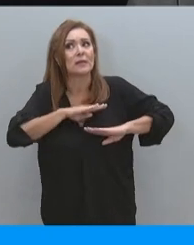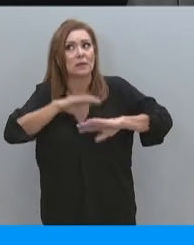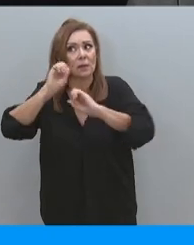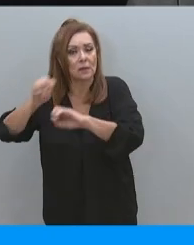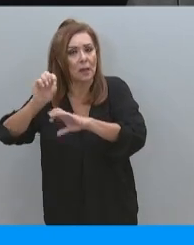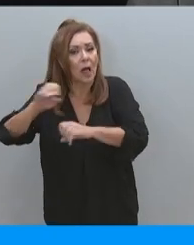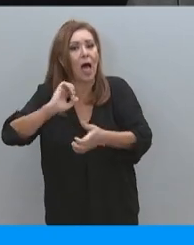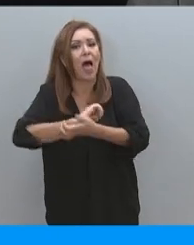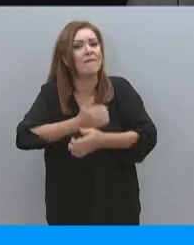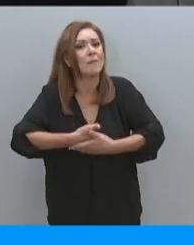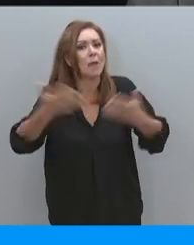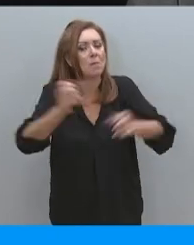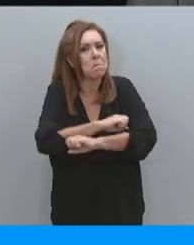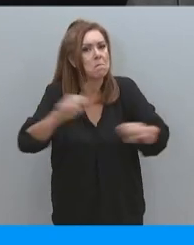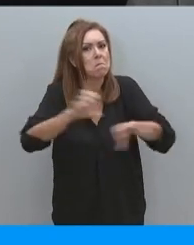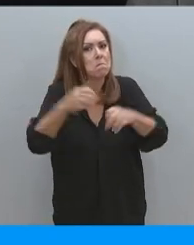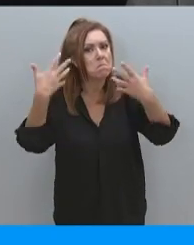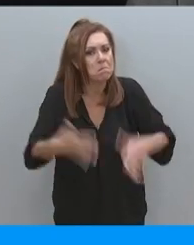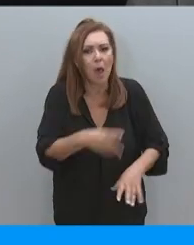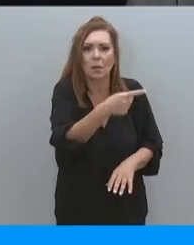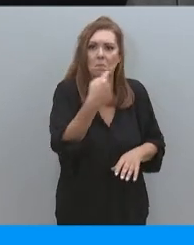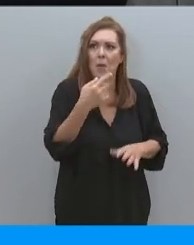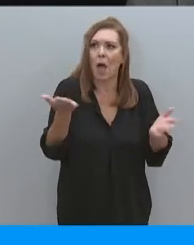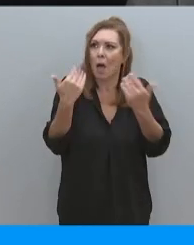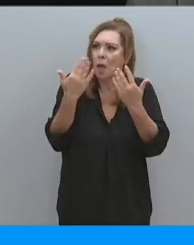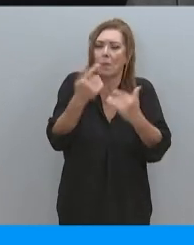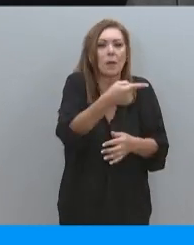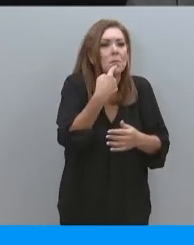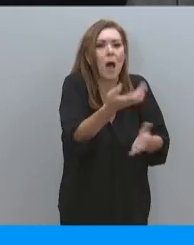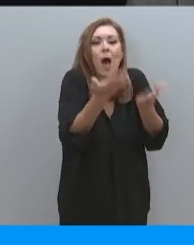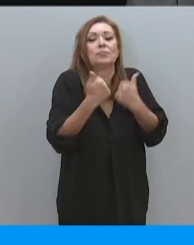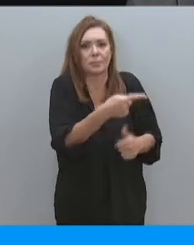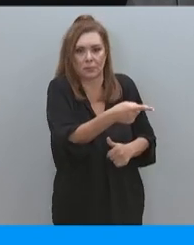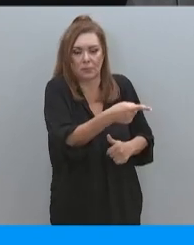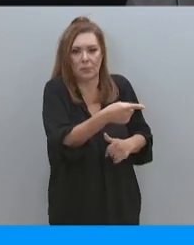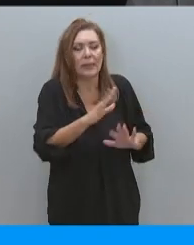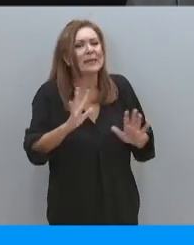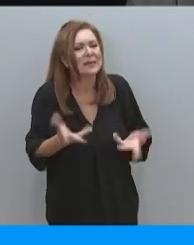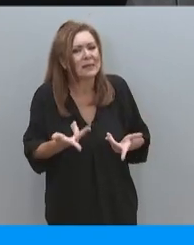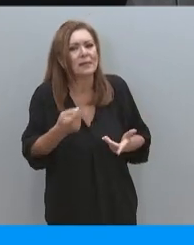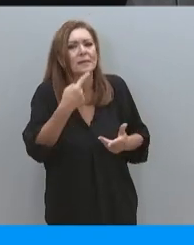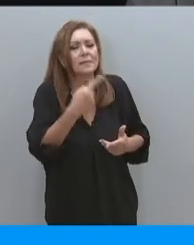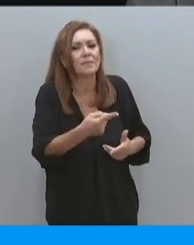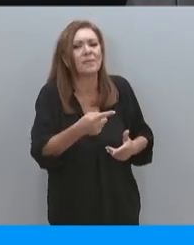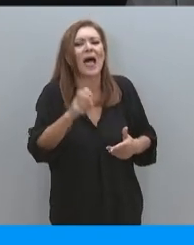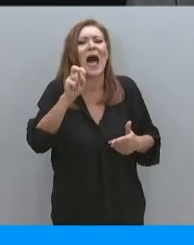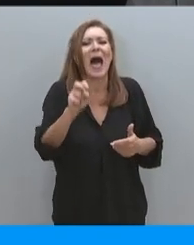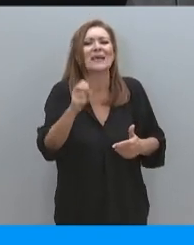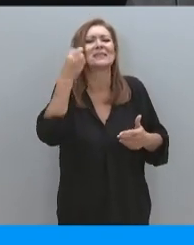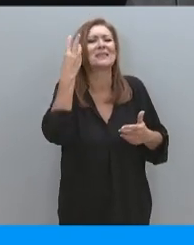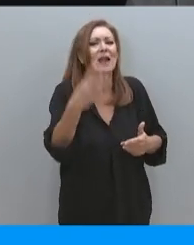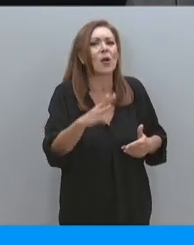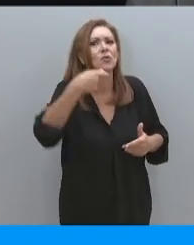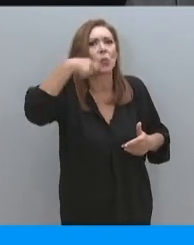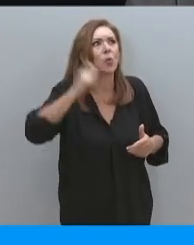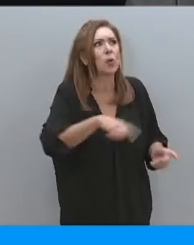τύπο και δεν το έχετε διαψεύσει και ακόμη πώς σχολιάζετε τις πληροφορίες για αποστολή των S-300 στην Ουκρανία.